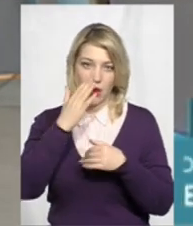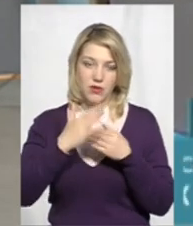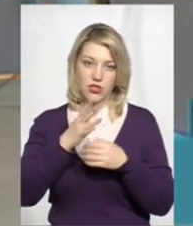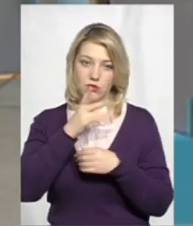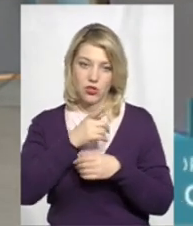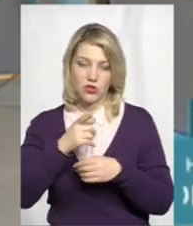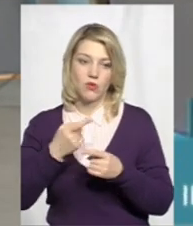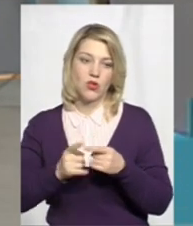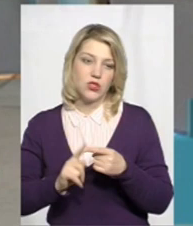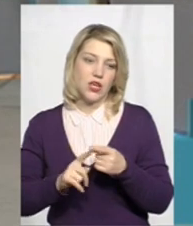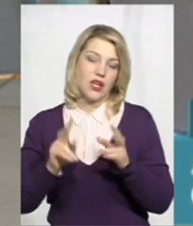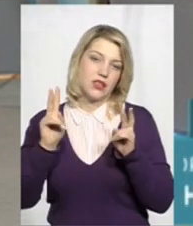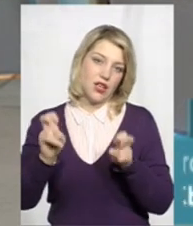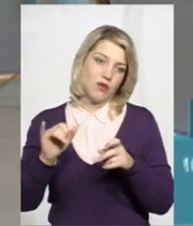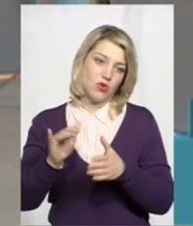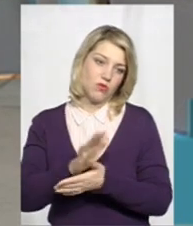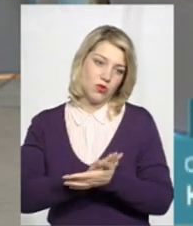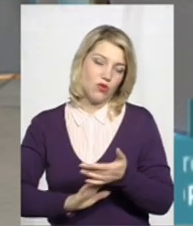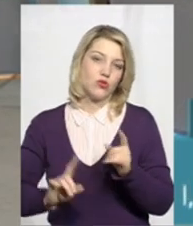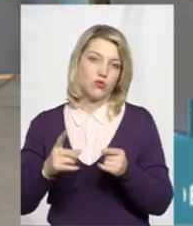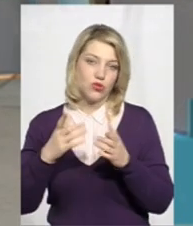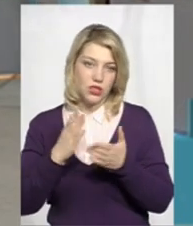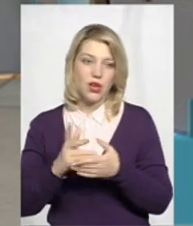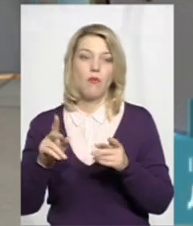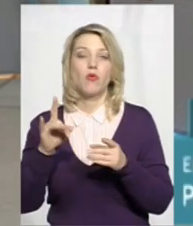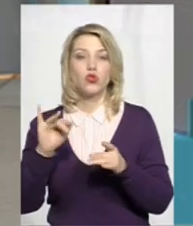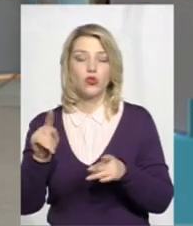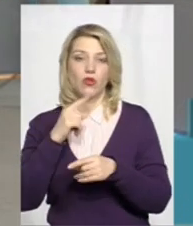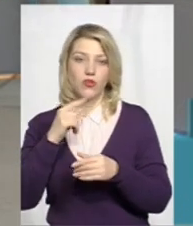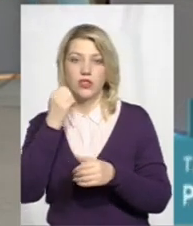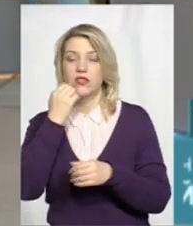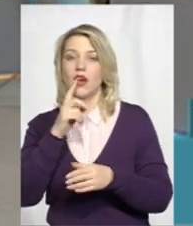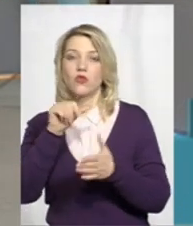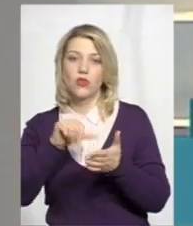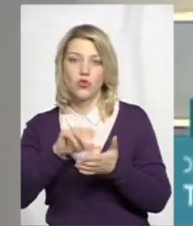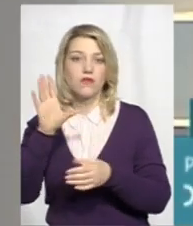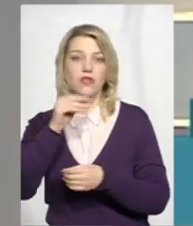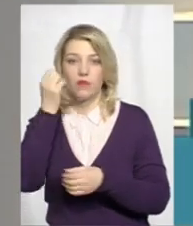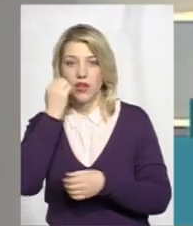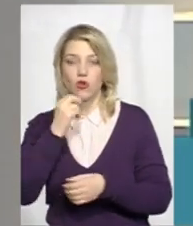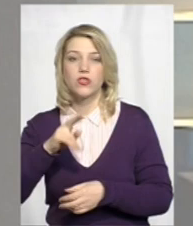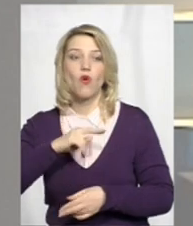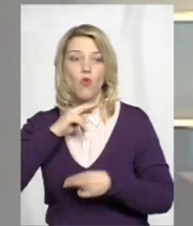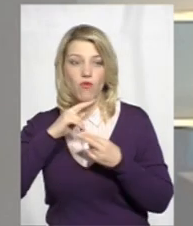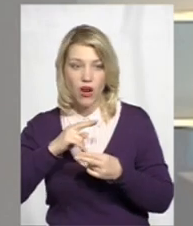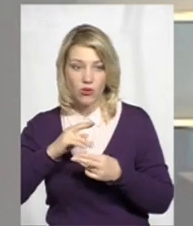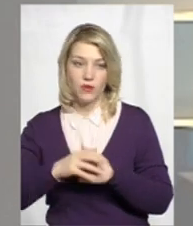часом до цієї теми. І продовжимо, бо є про що поговорити. Дякую вам за участь. Вам всім дякую за увагу.